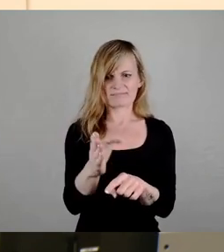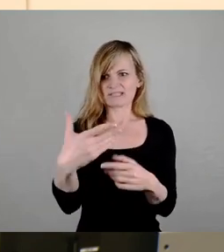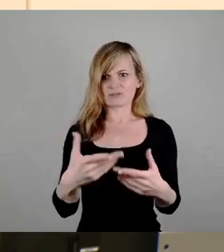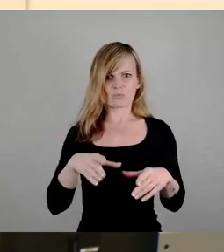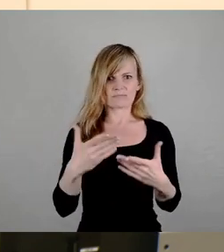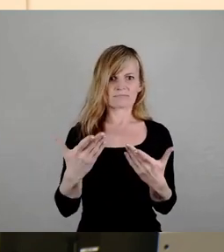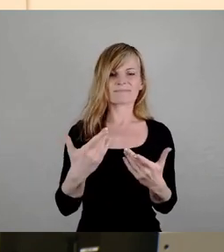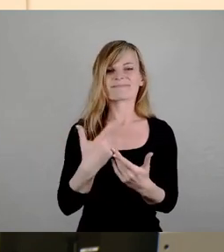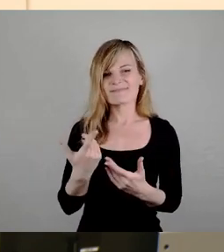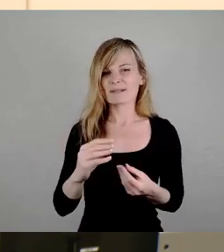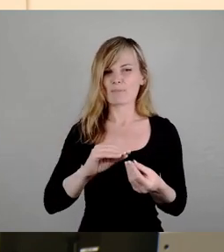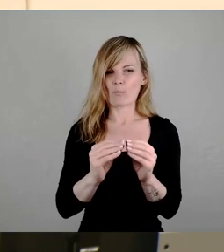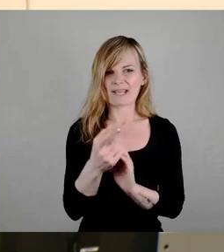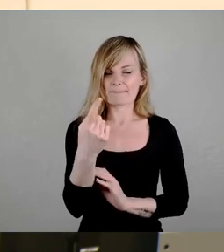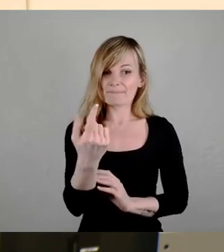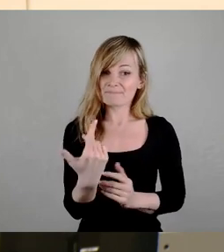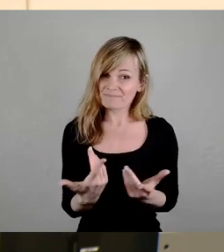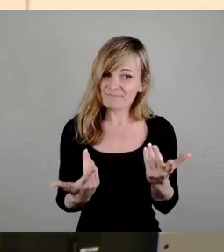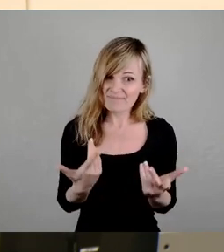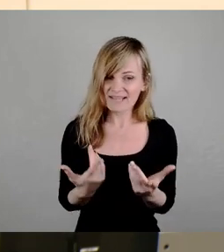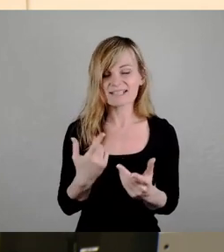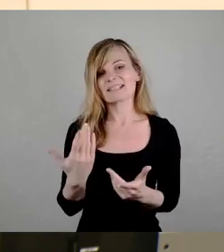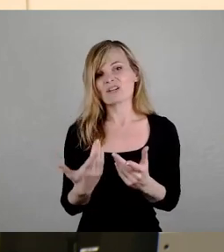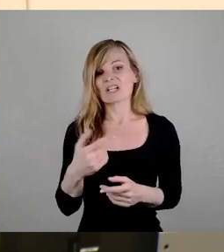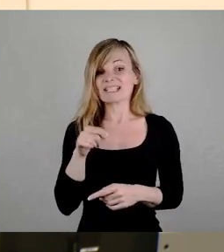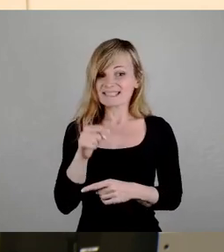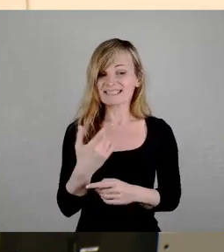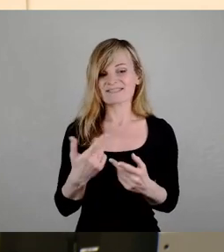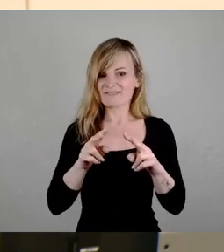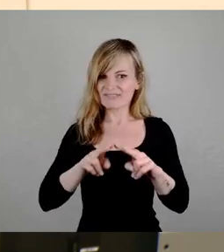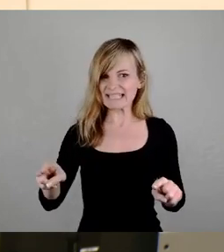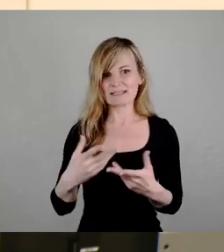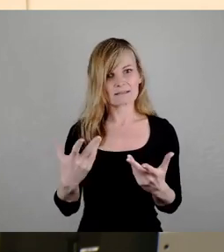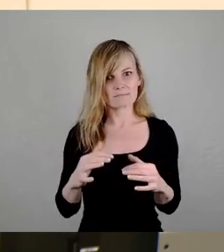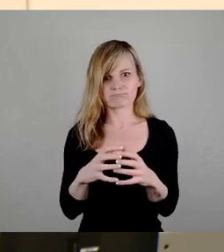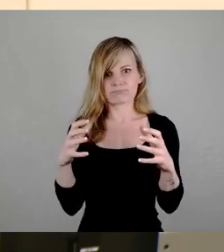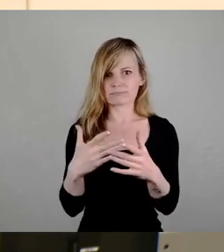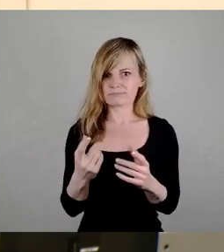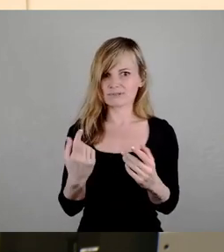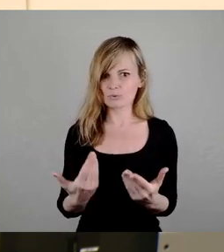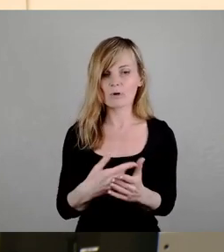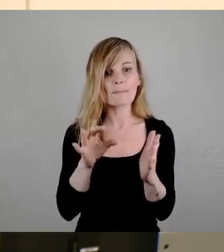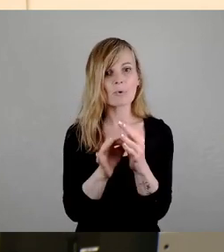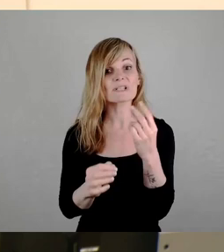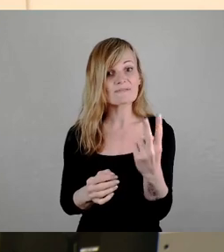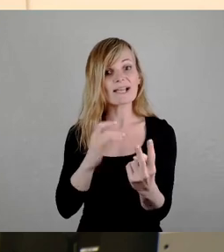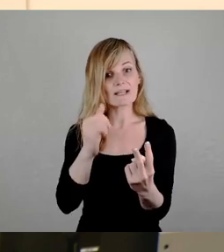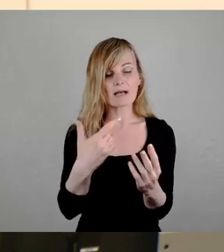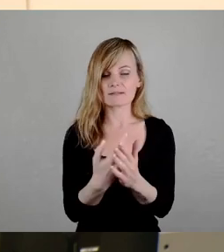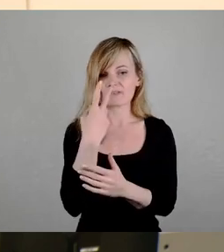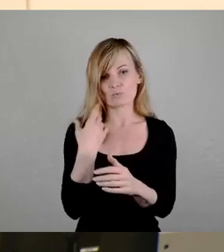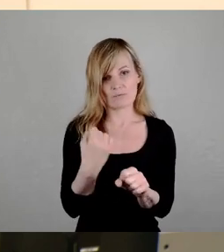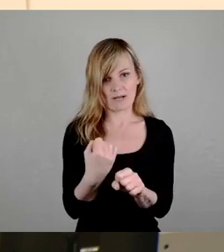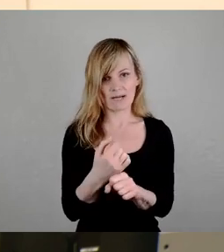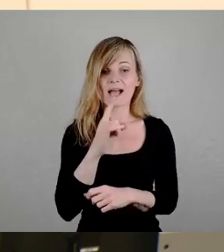Frieden auf der Straße dort durchaus stören könnte. Insofern unser Punkt zwei, ja, den Versuch machen, aber